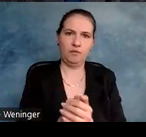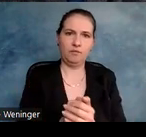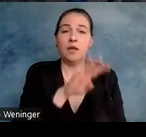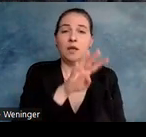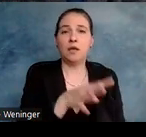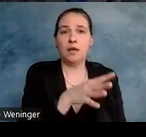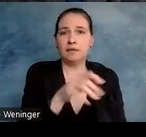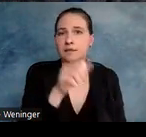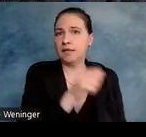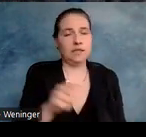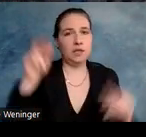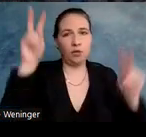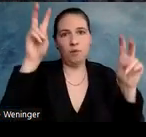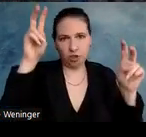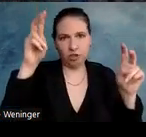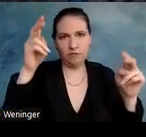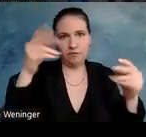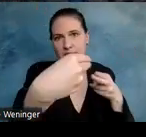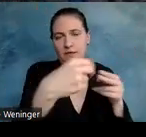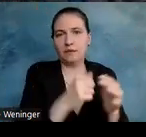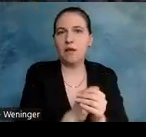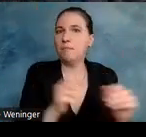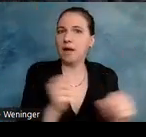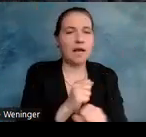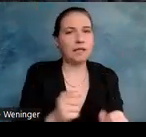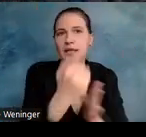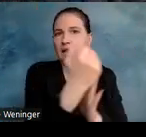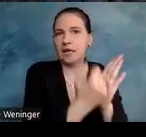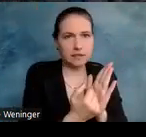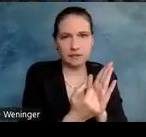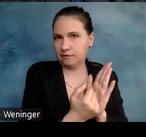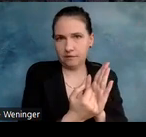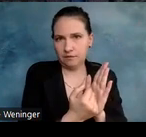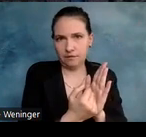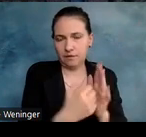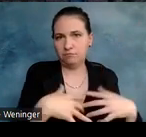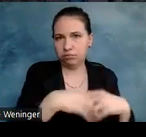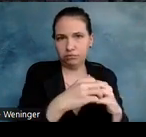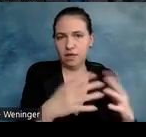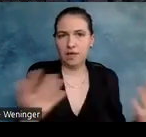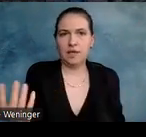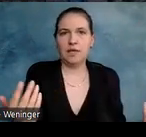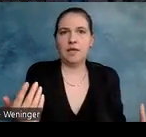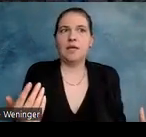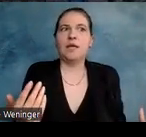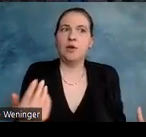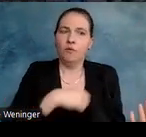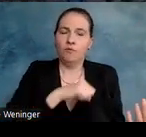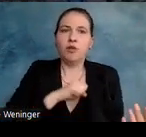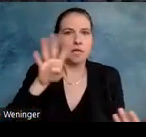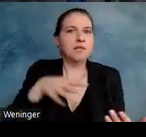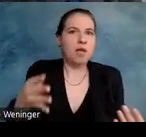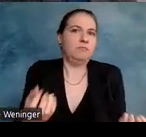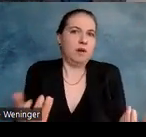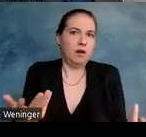keine Überschriften markieren und man kann keine Listen wirklich machen, wofür sich sehr gut eignet sind natürlich Tabellen.